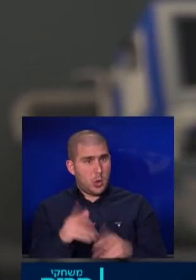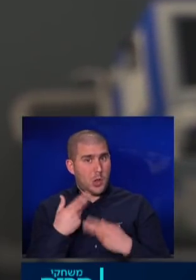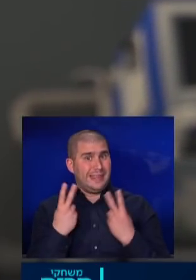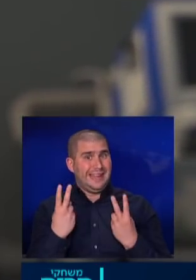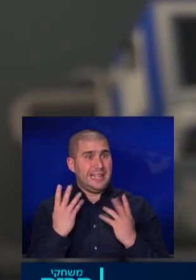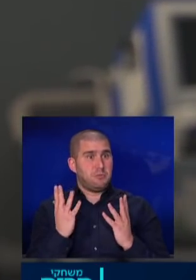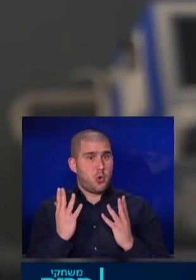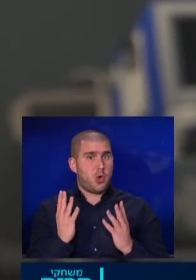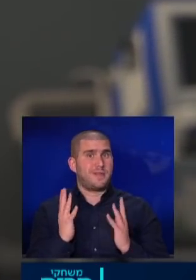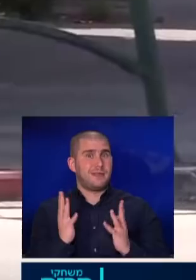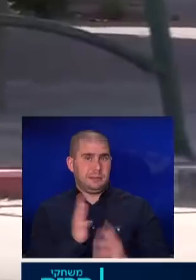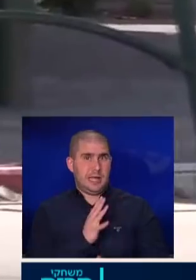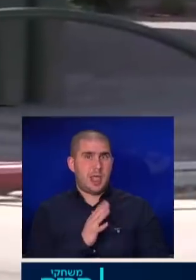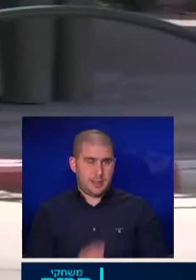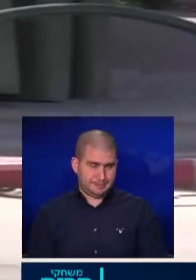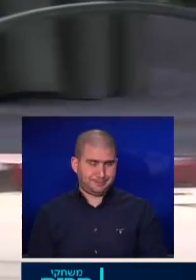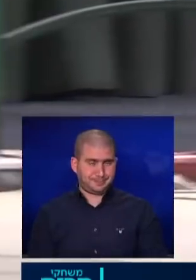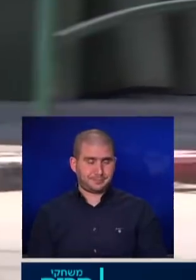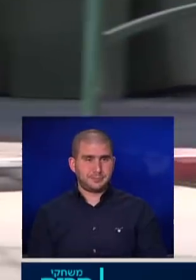קריטי וקטלני